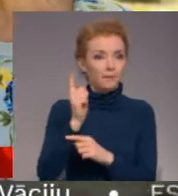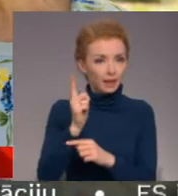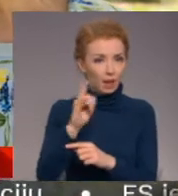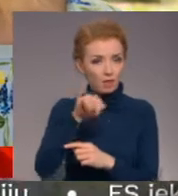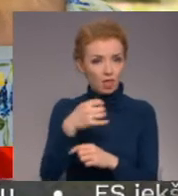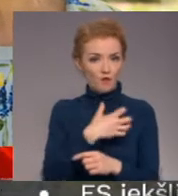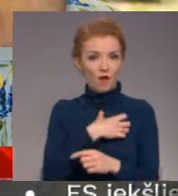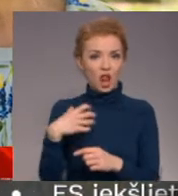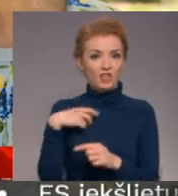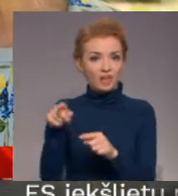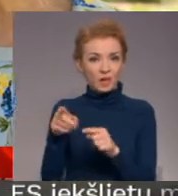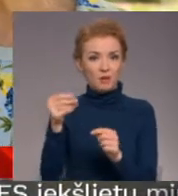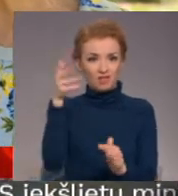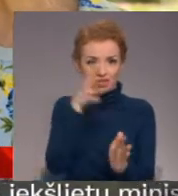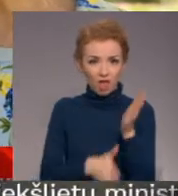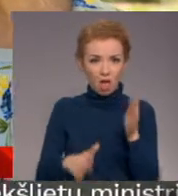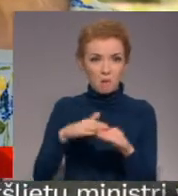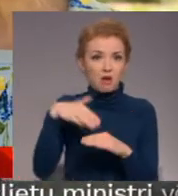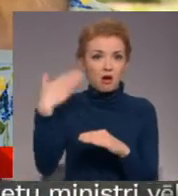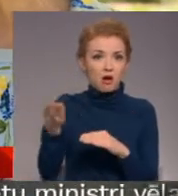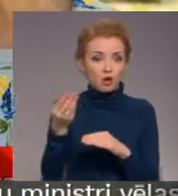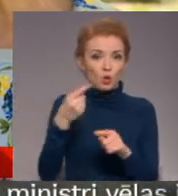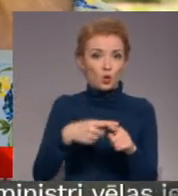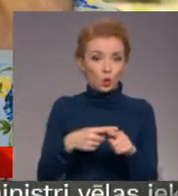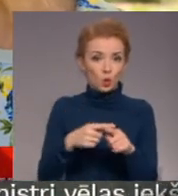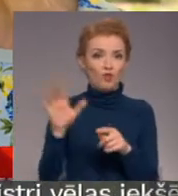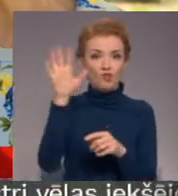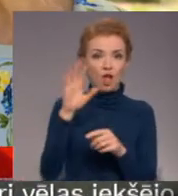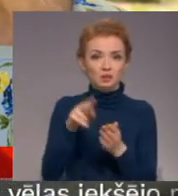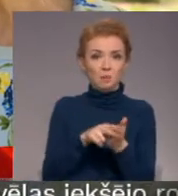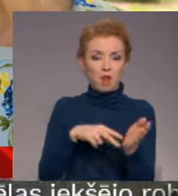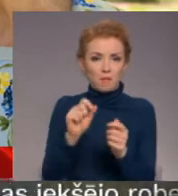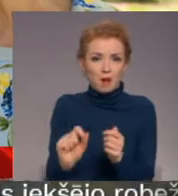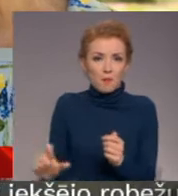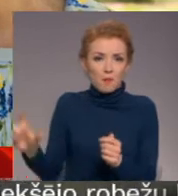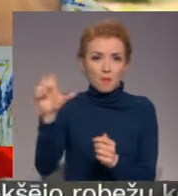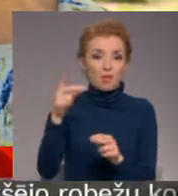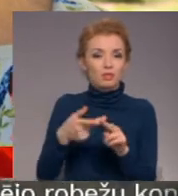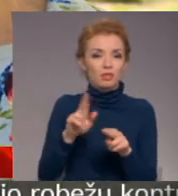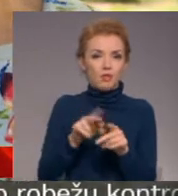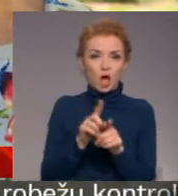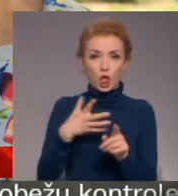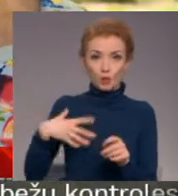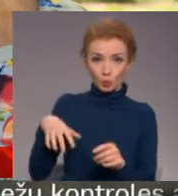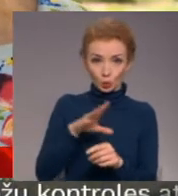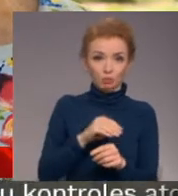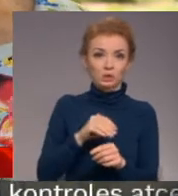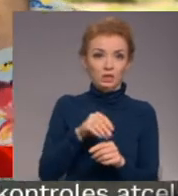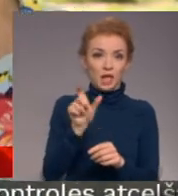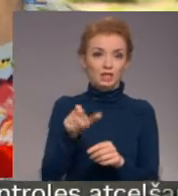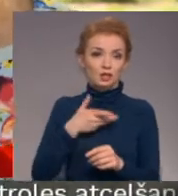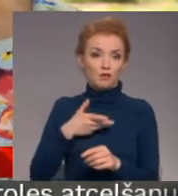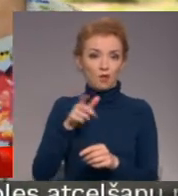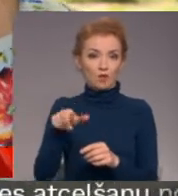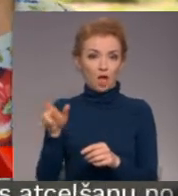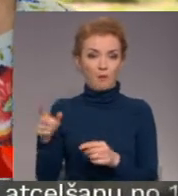valdība pārterēs to naudu un valsts parāds pieaugs nesamirīgi, tad arī mums nodokļu maksātājiem pēc tam tas būs